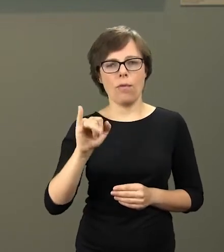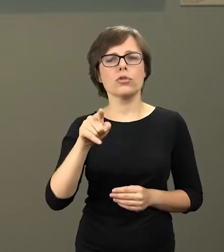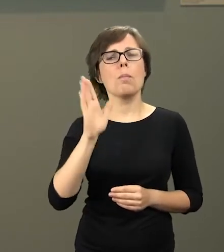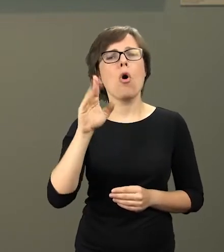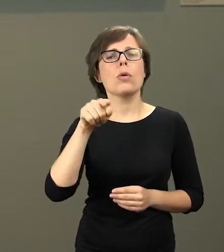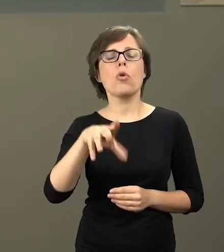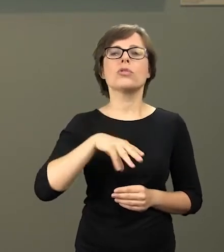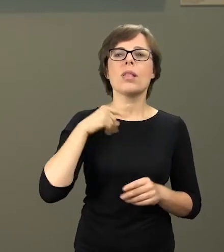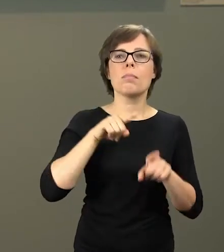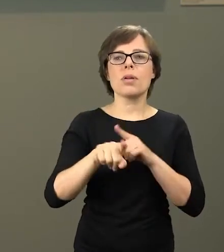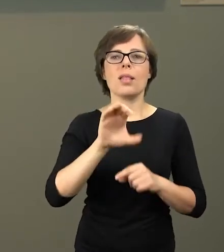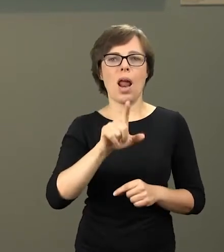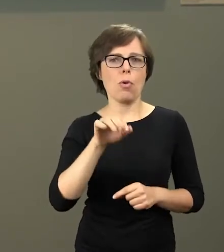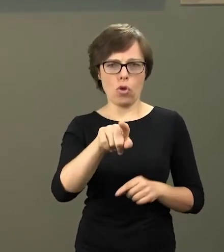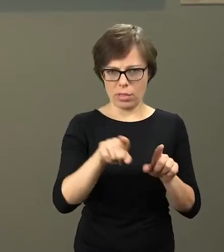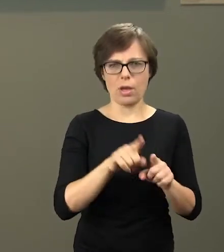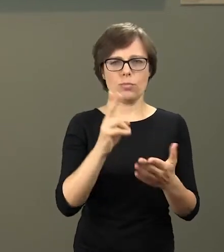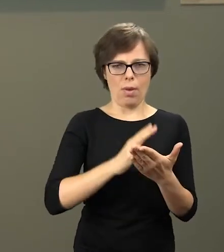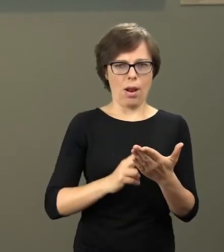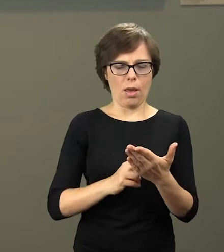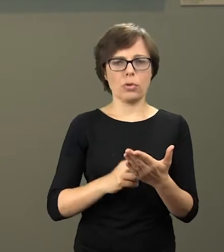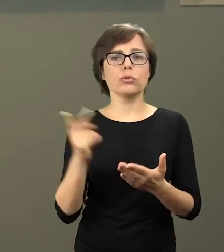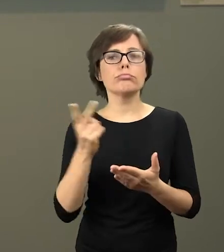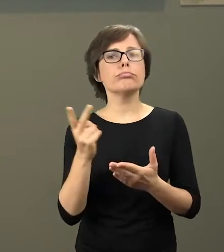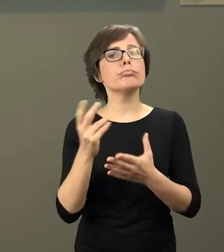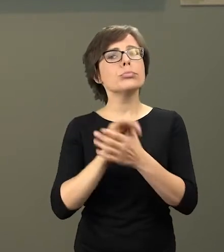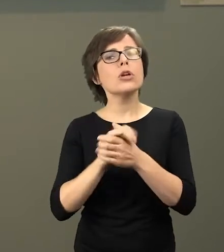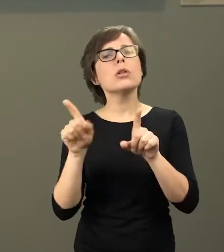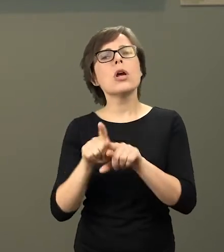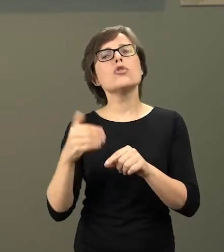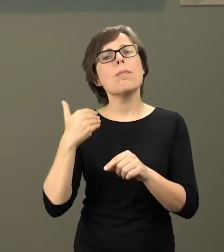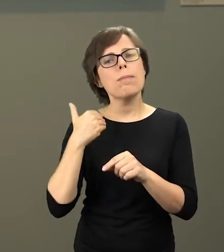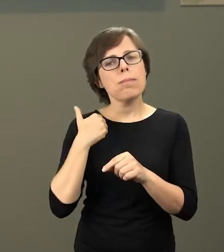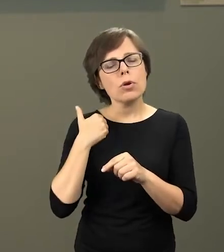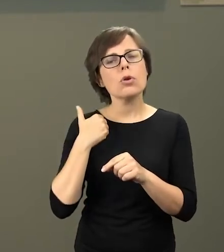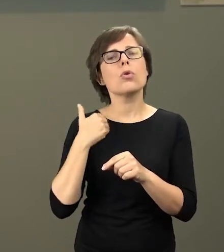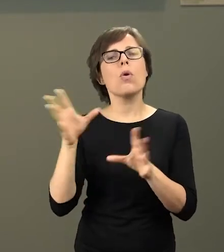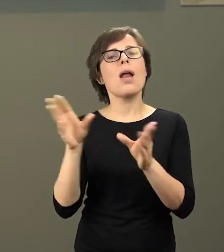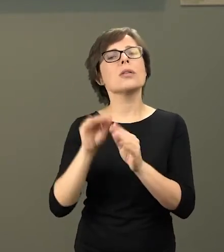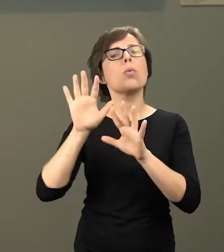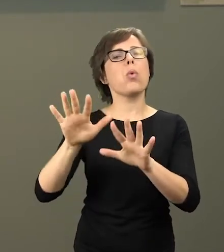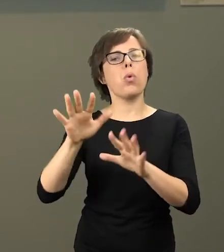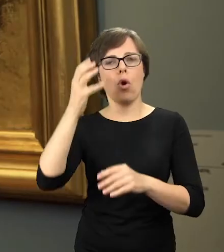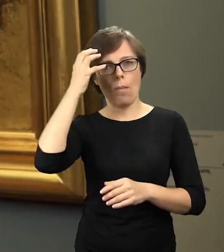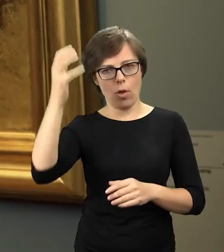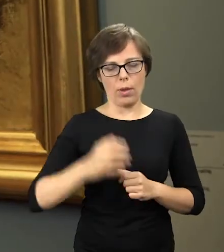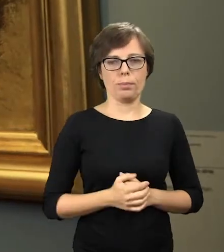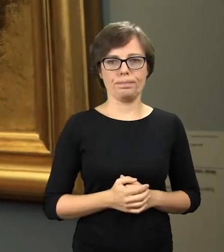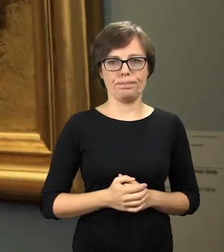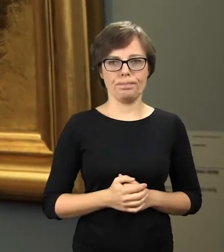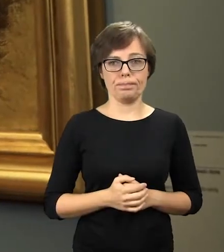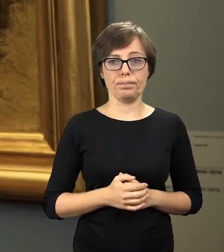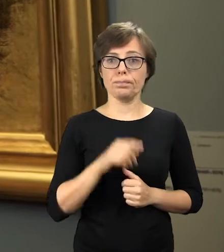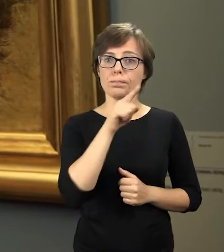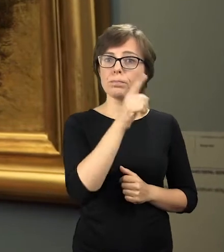świętym bratem Albertem, także malarzem, z którym przyjaźnił się również podczas pobytu w Monachium. Obraz